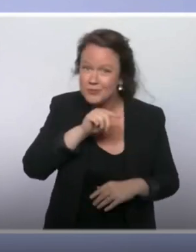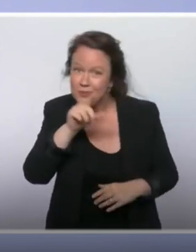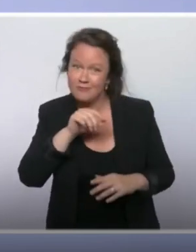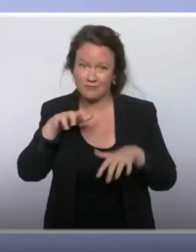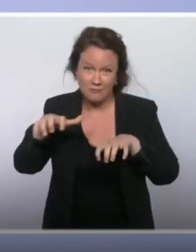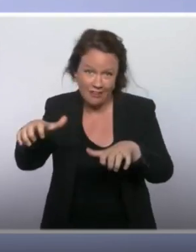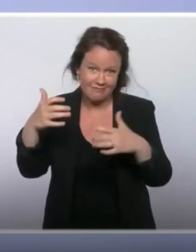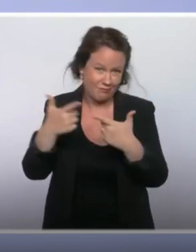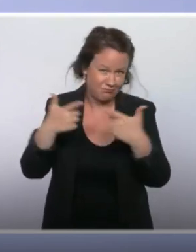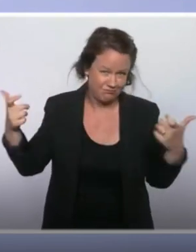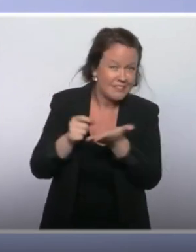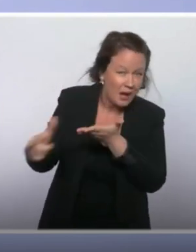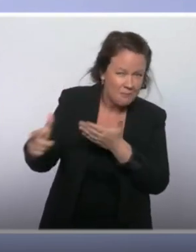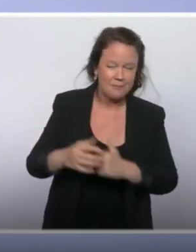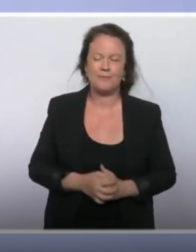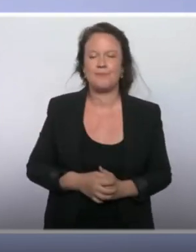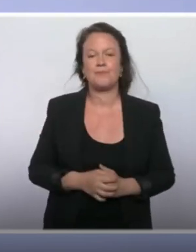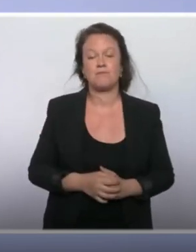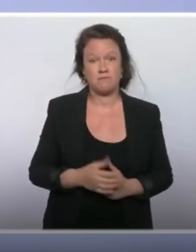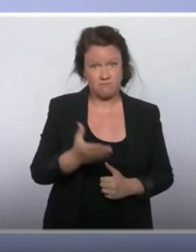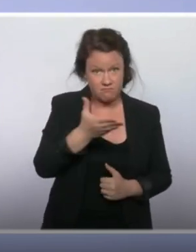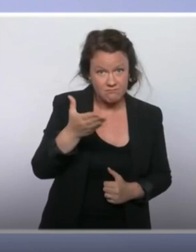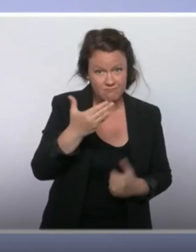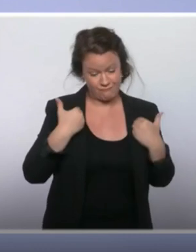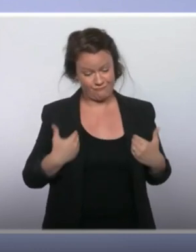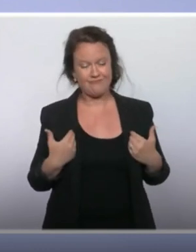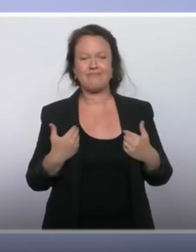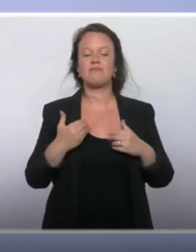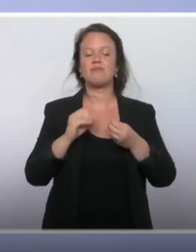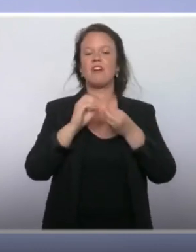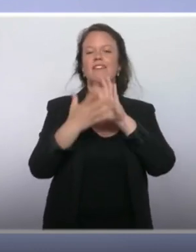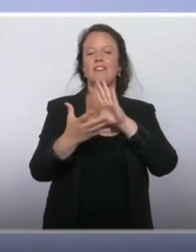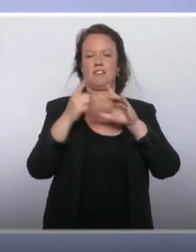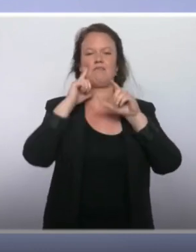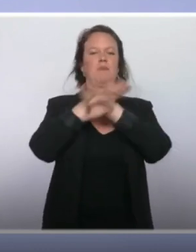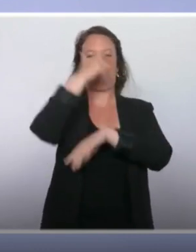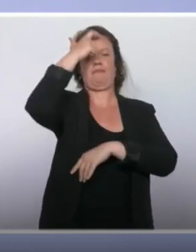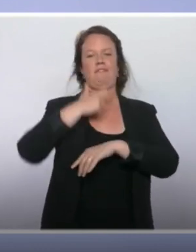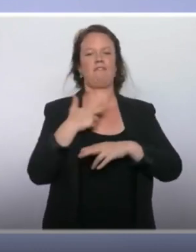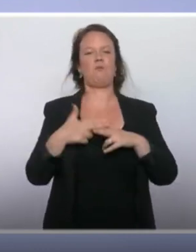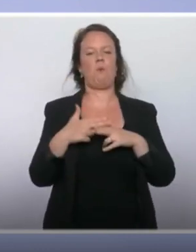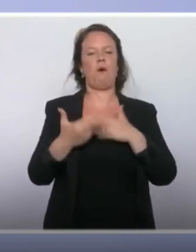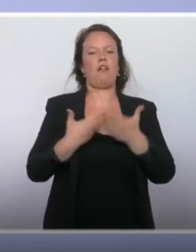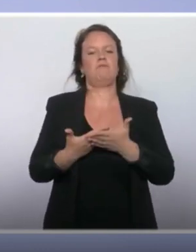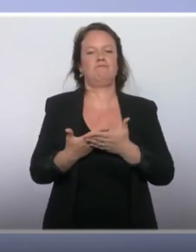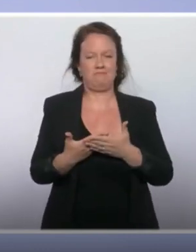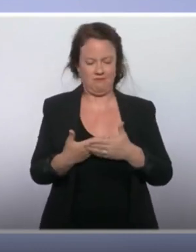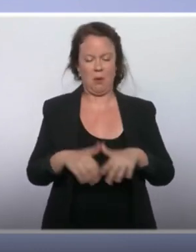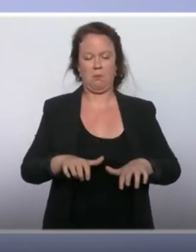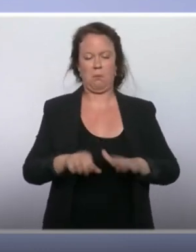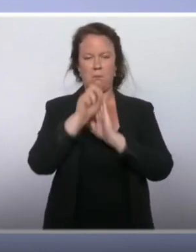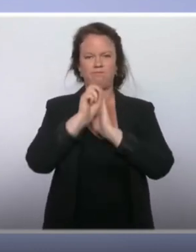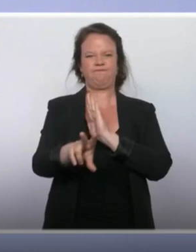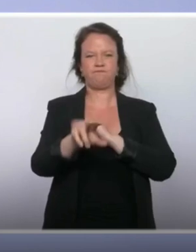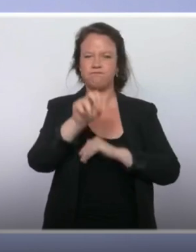L'anonymat, l'anonymat en cas de délit, n'existe pas. Et vous ne pouvez pas faire ou écrire n'importe quoi sous